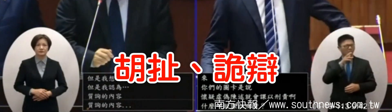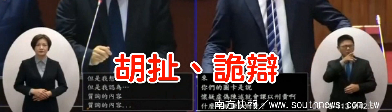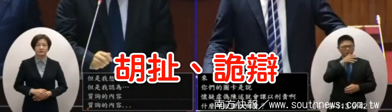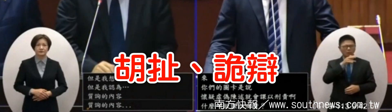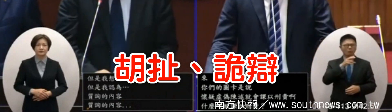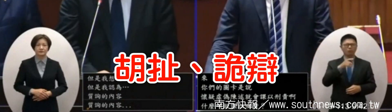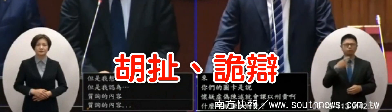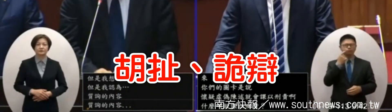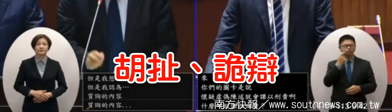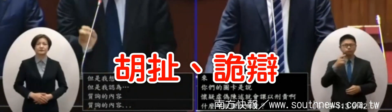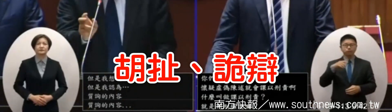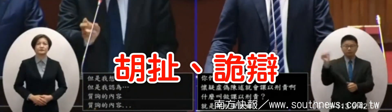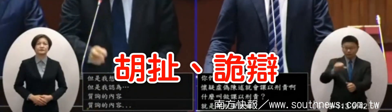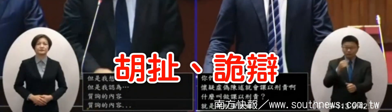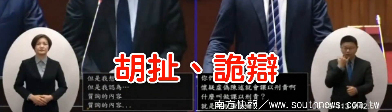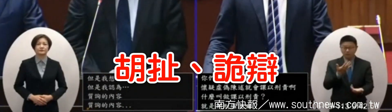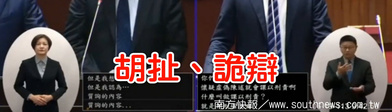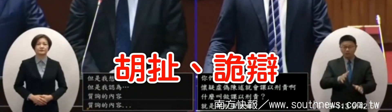請教院長